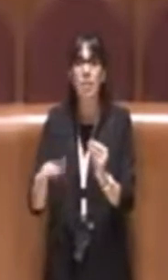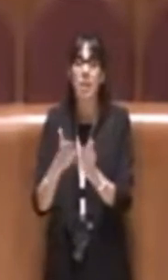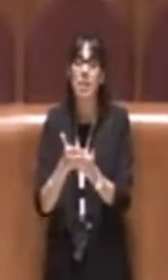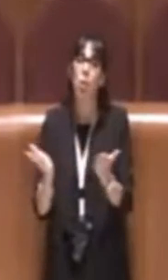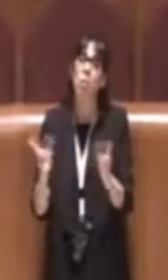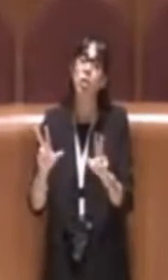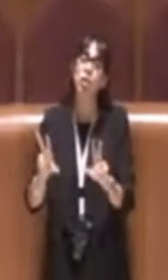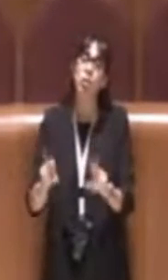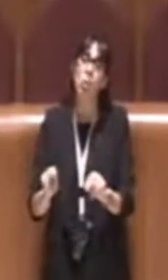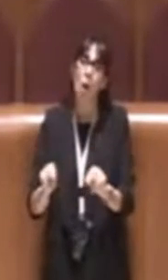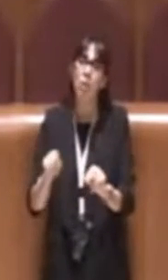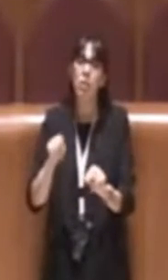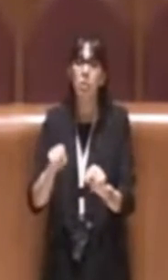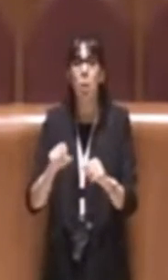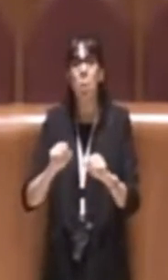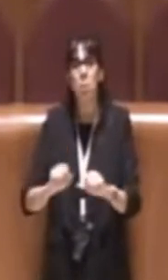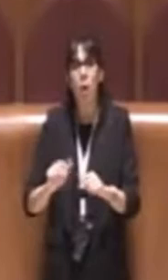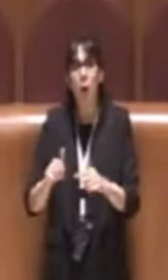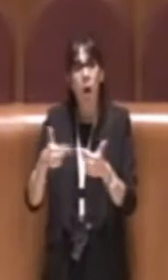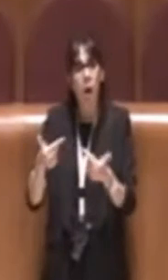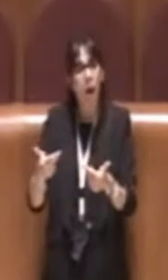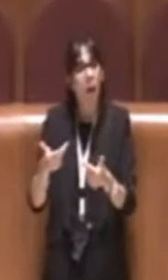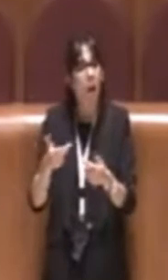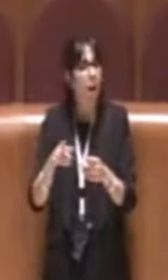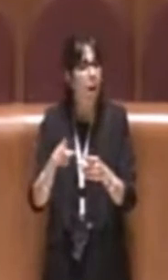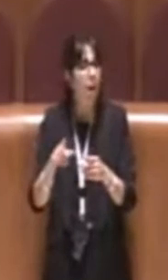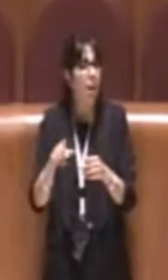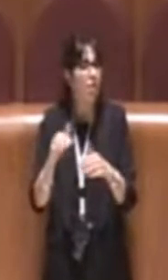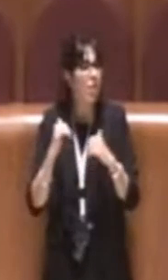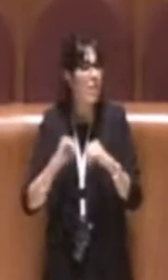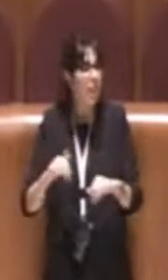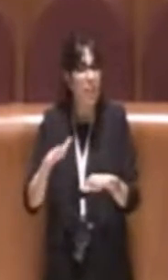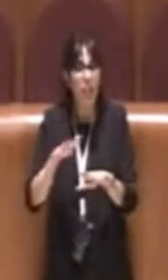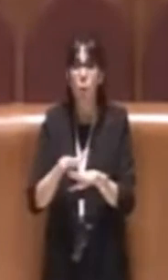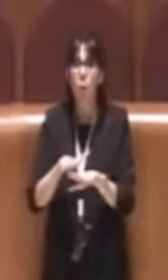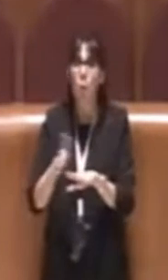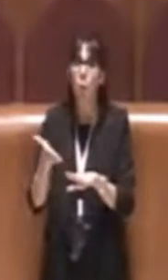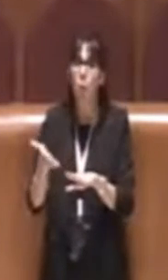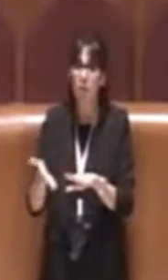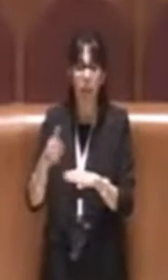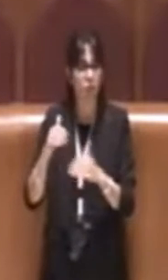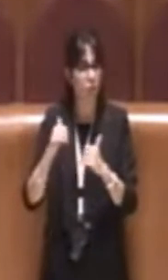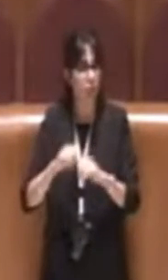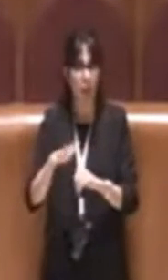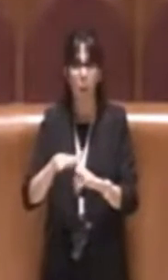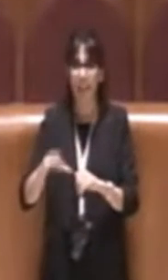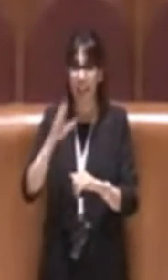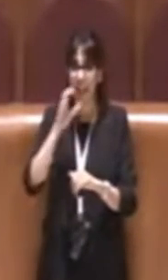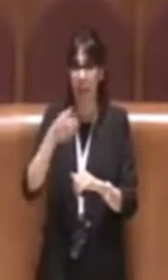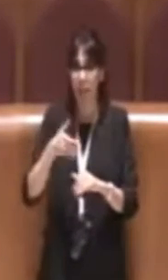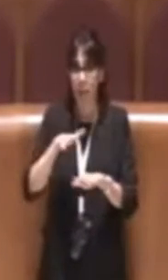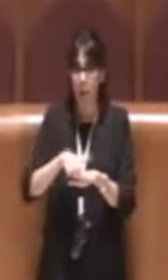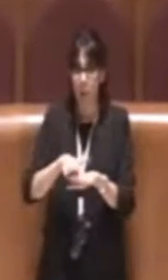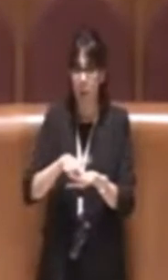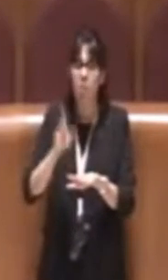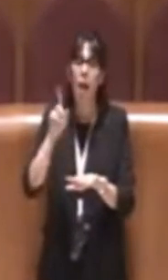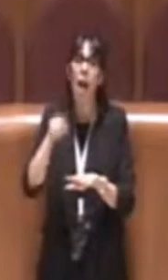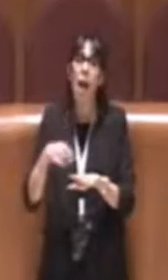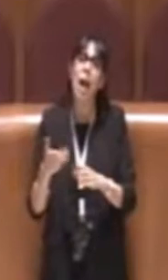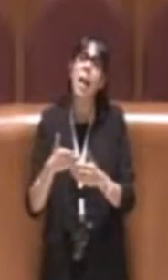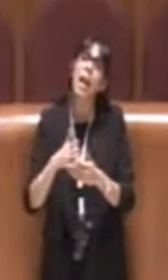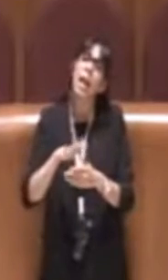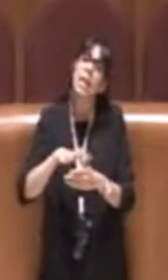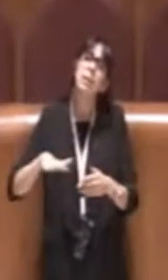sia messi a servizio dei cittadini del quartiere, del quartiere Flaminio, ma anche degli spazi pubblici di scala